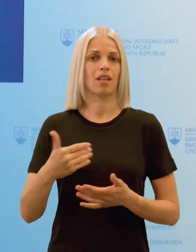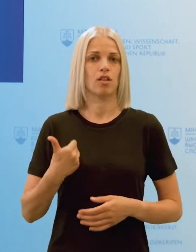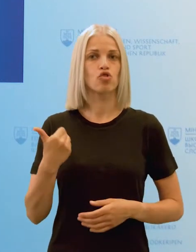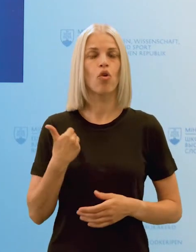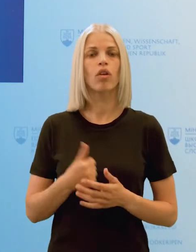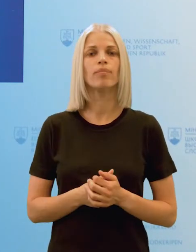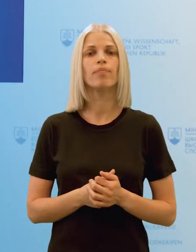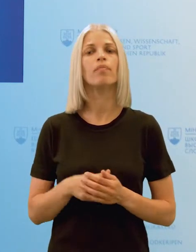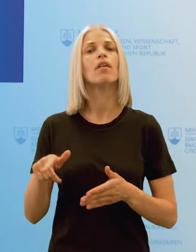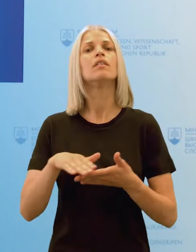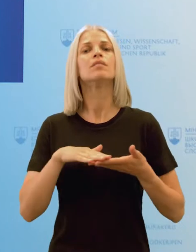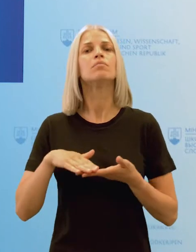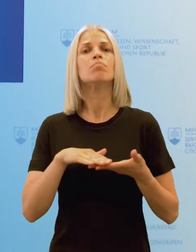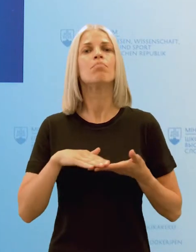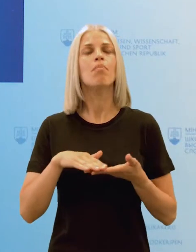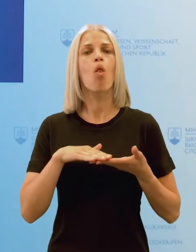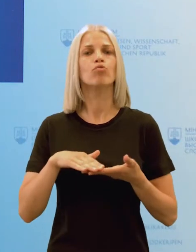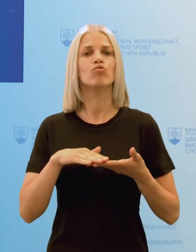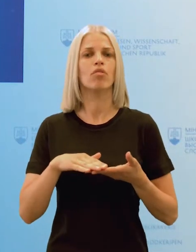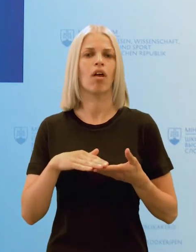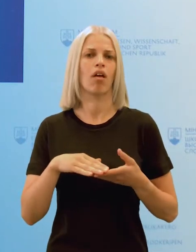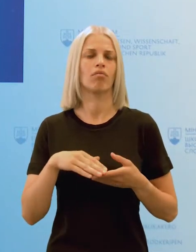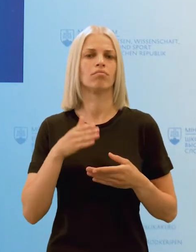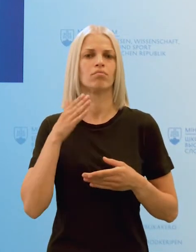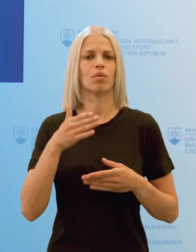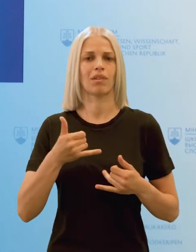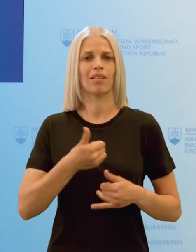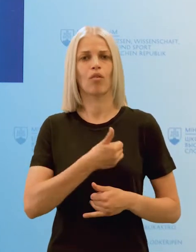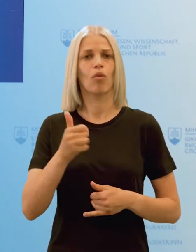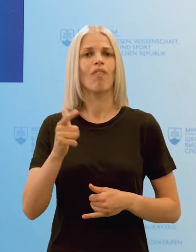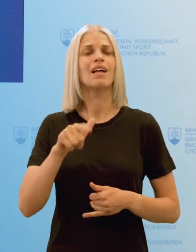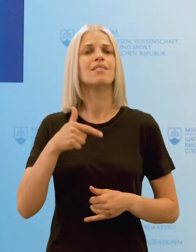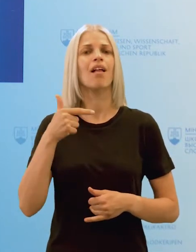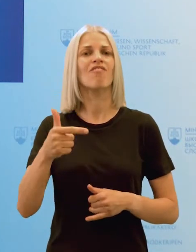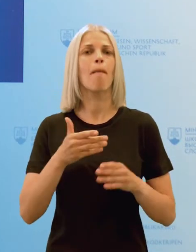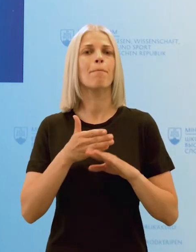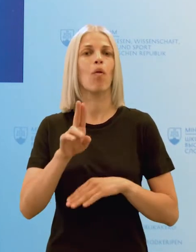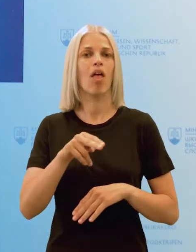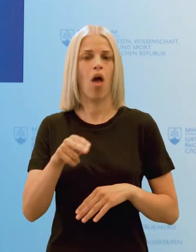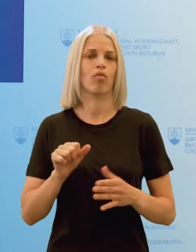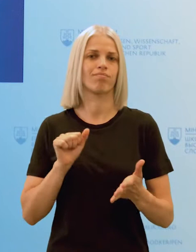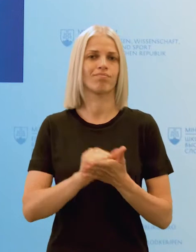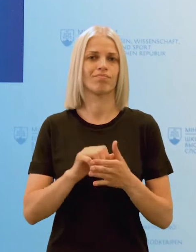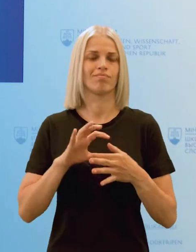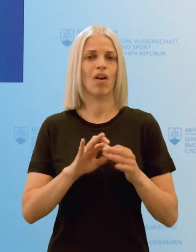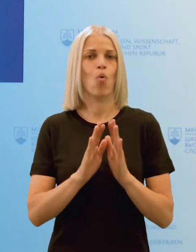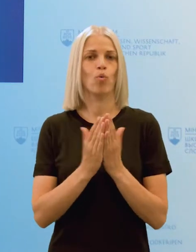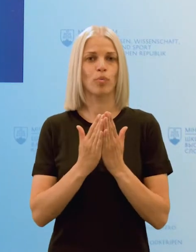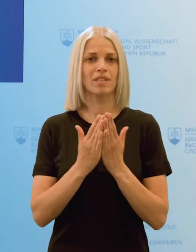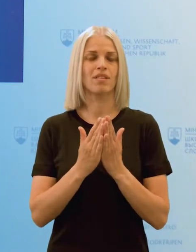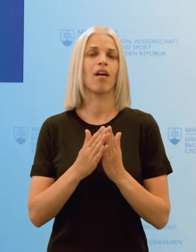školy. A spoločne takto tento rok budeme investovať 12,2 milióna eur do učebníc pre žiakov